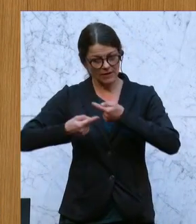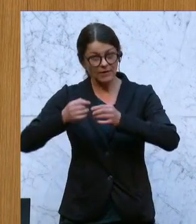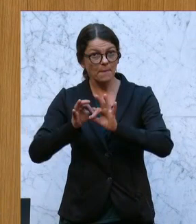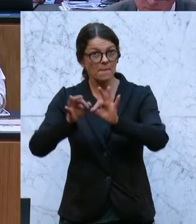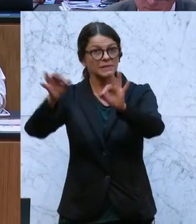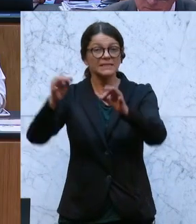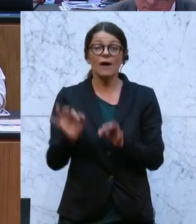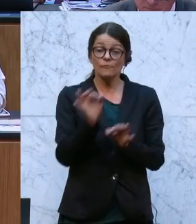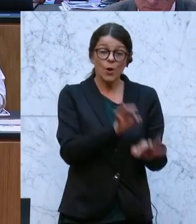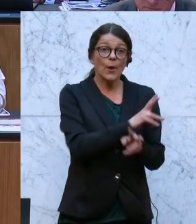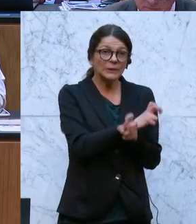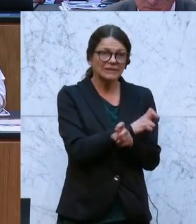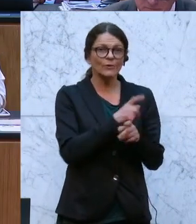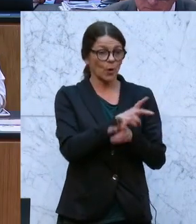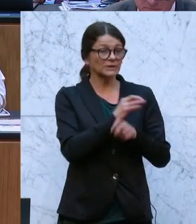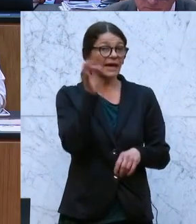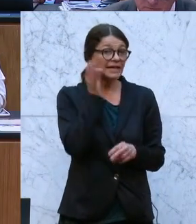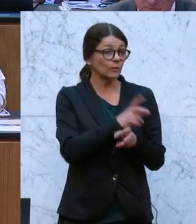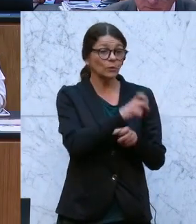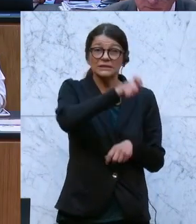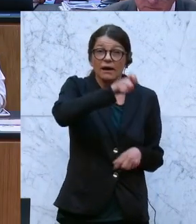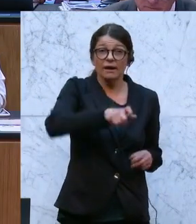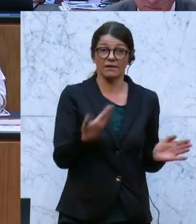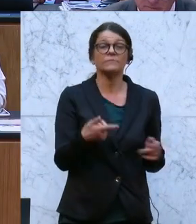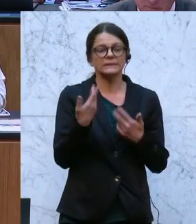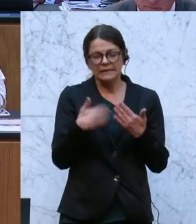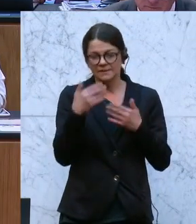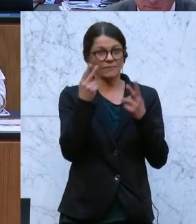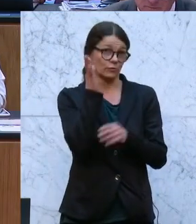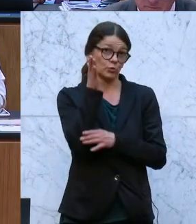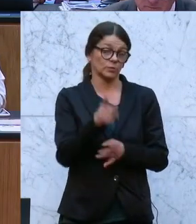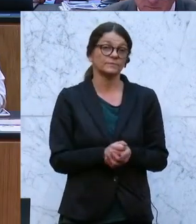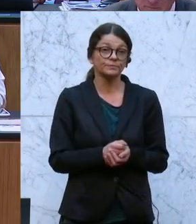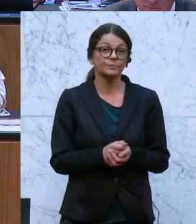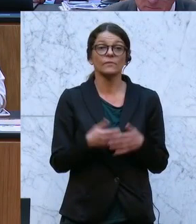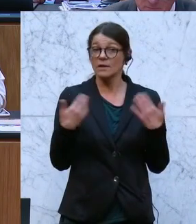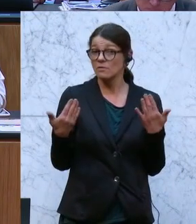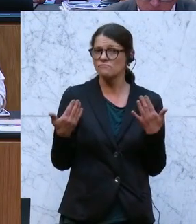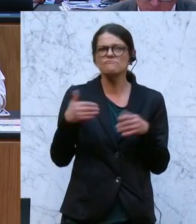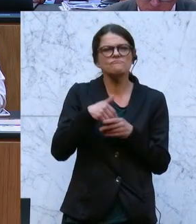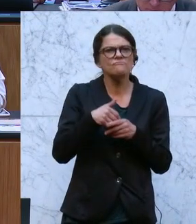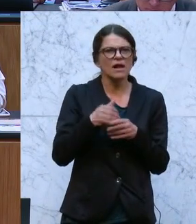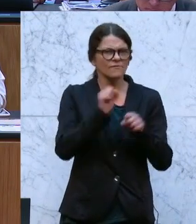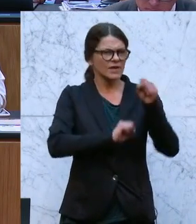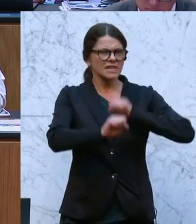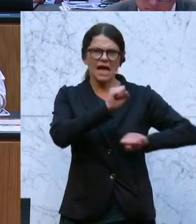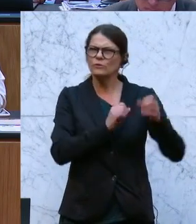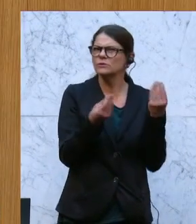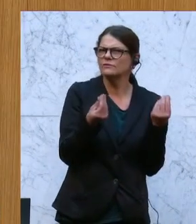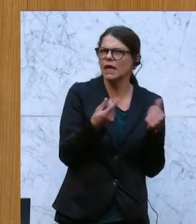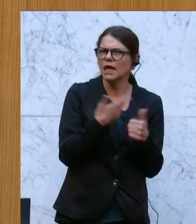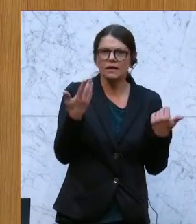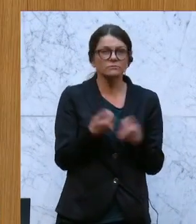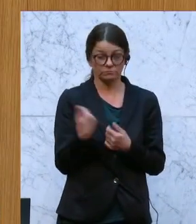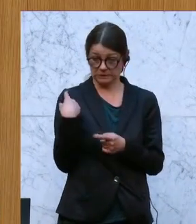weil das für Österreich und für die Österreicherinnen und Österreicher wichtig sein wird. Wir haben, wenn es um Verteidigungsfähigkeit geht,